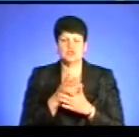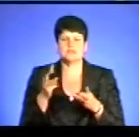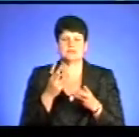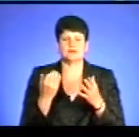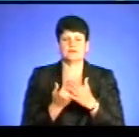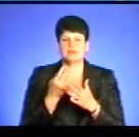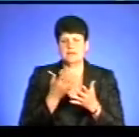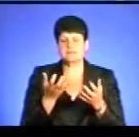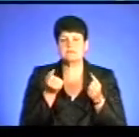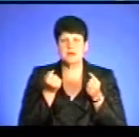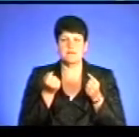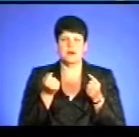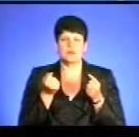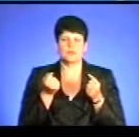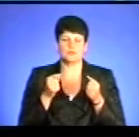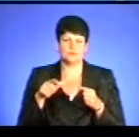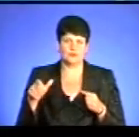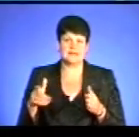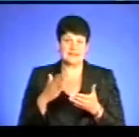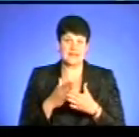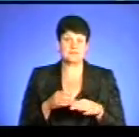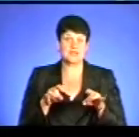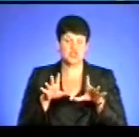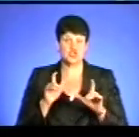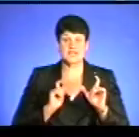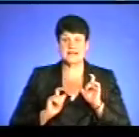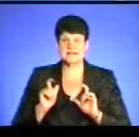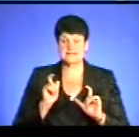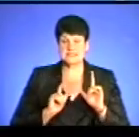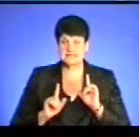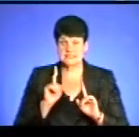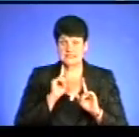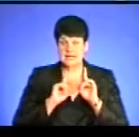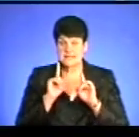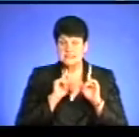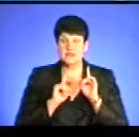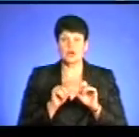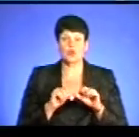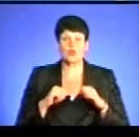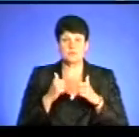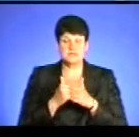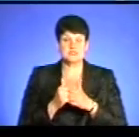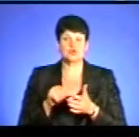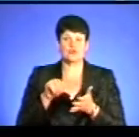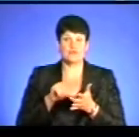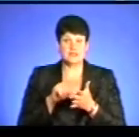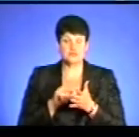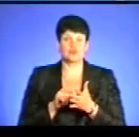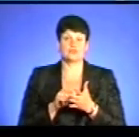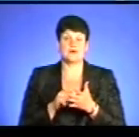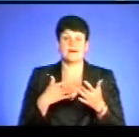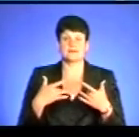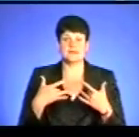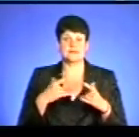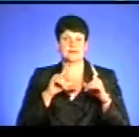ми сприймали, як мешканці. Фактично, є рішення сесії, рішення комісії про те, що виступи братиць, які гастролюють по території Росії, купованих